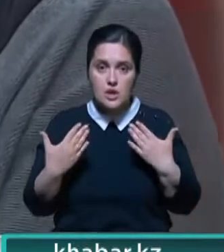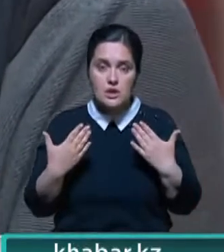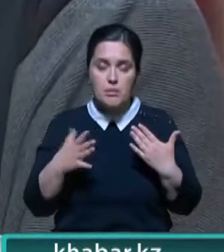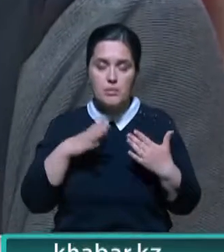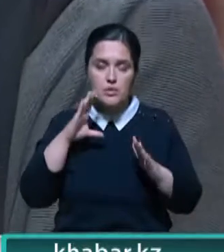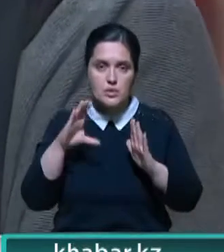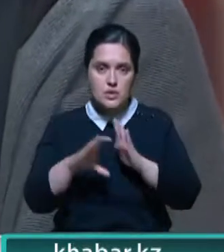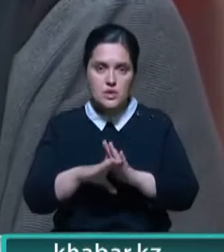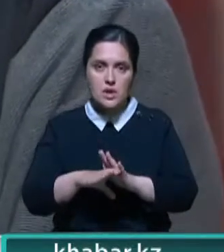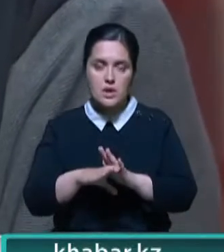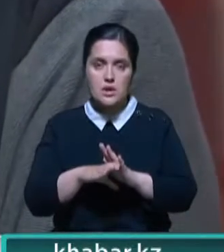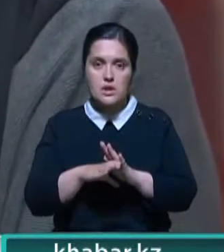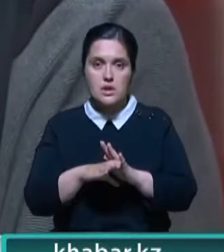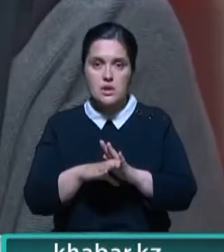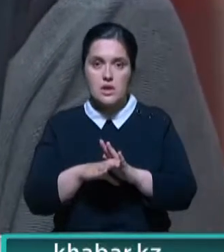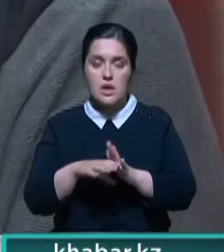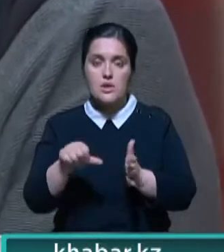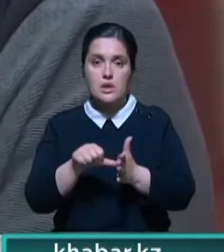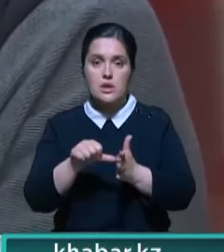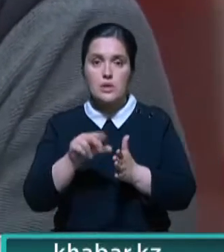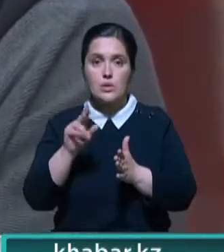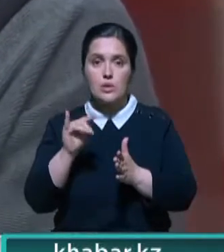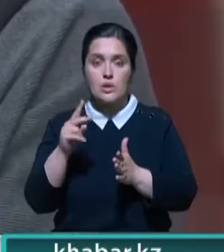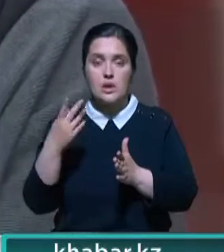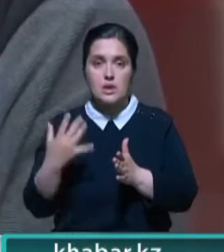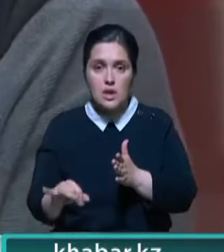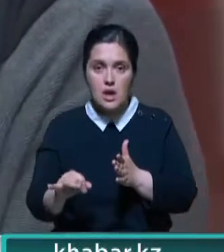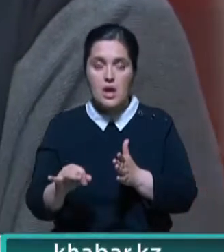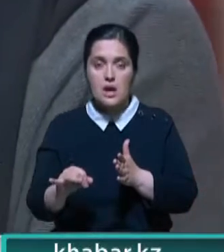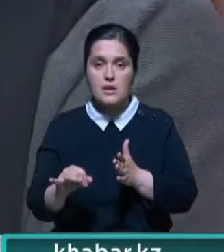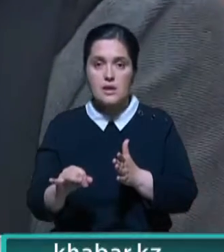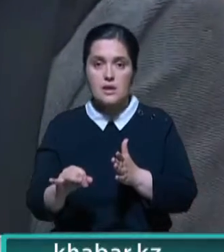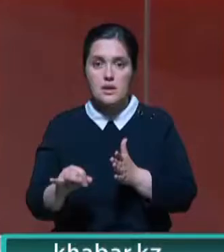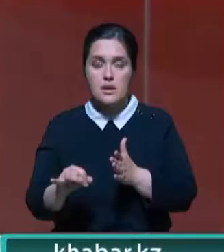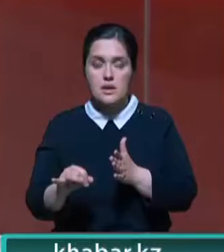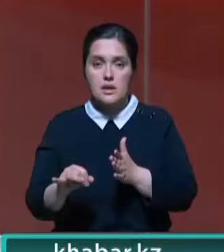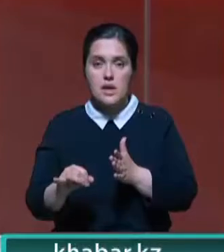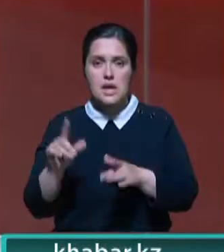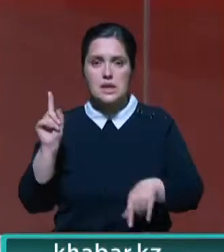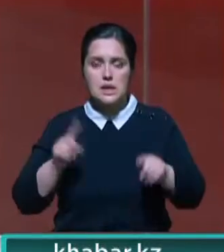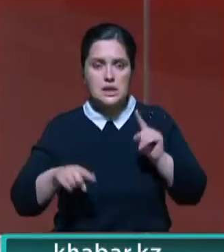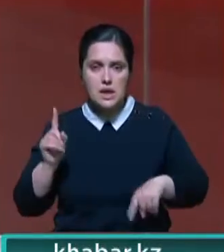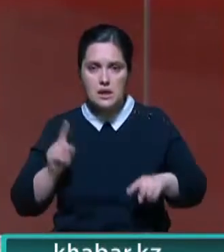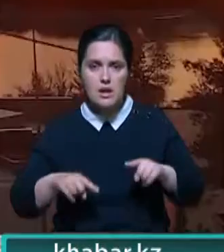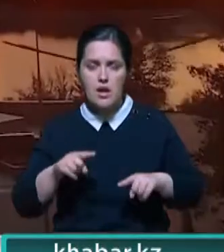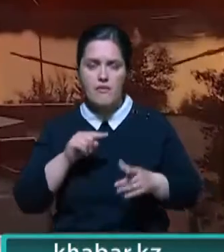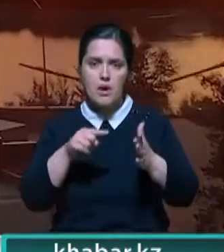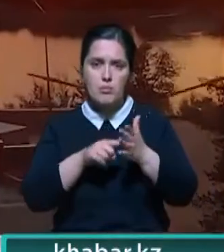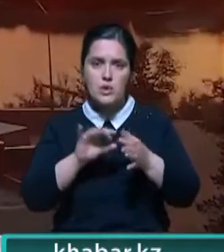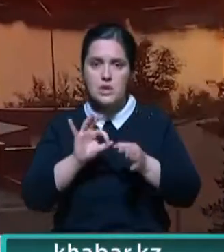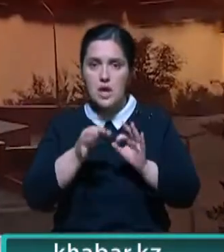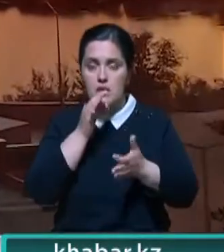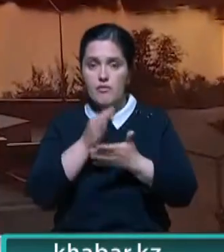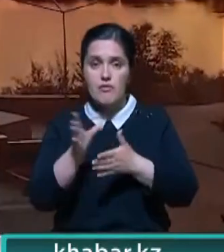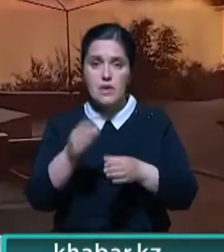быть услышанным. Потому что члены курултая, я думаю, будут внимательно изучать и жалобы к этому поставить. Иногда вопрос важнее ответа. Весь